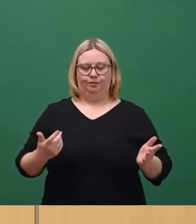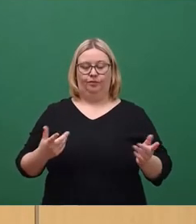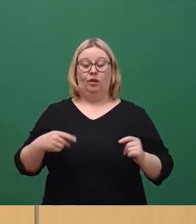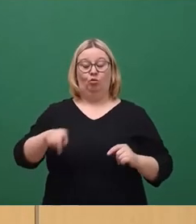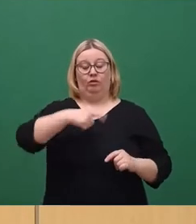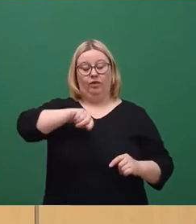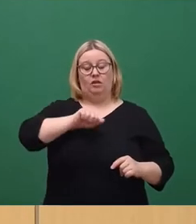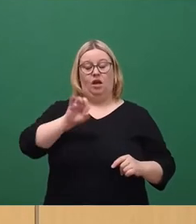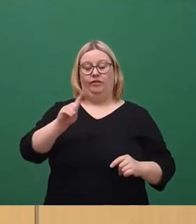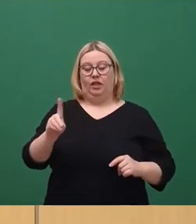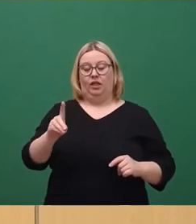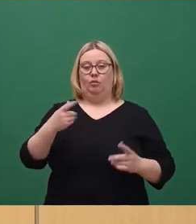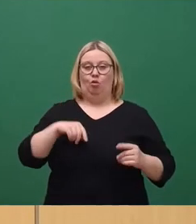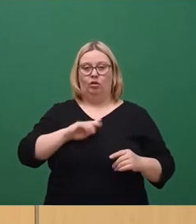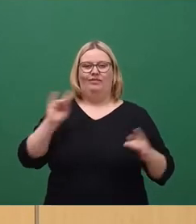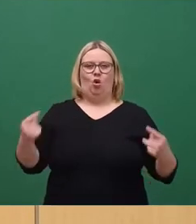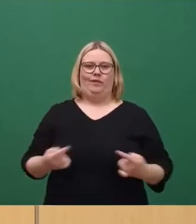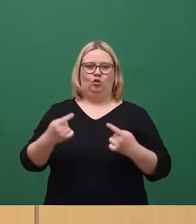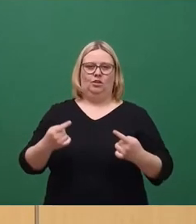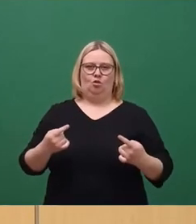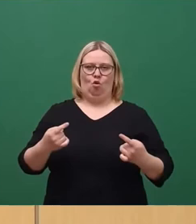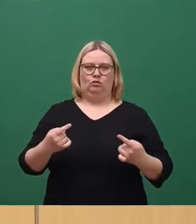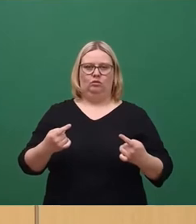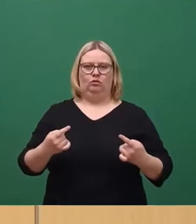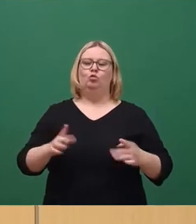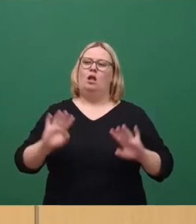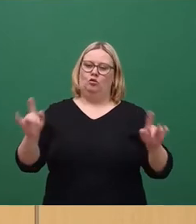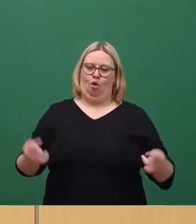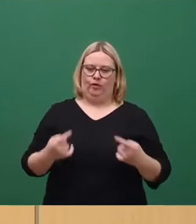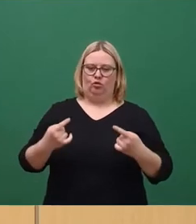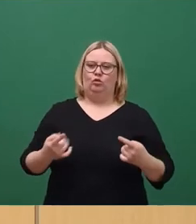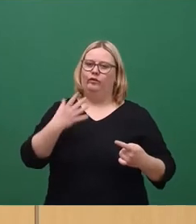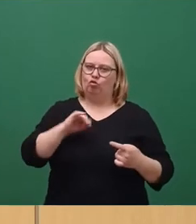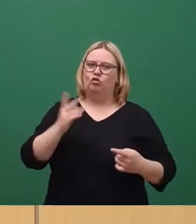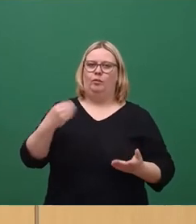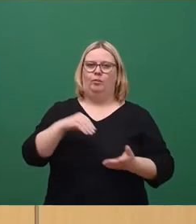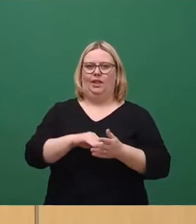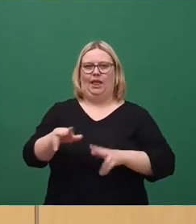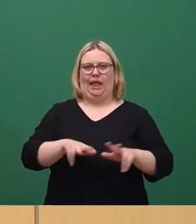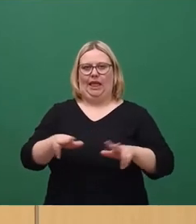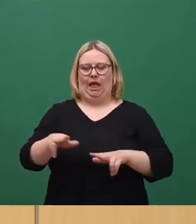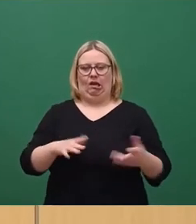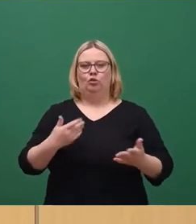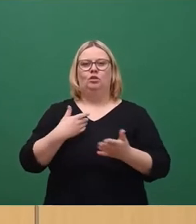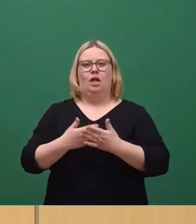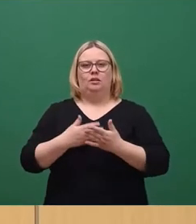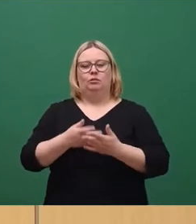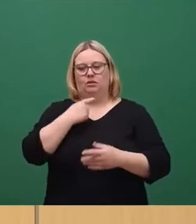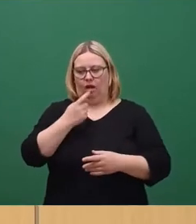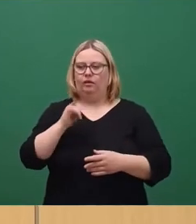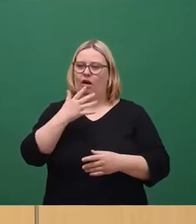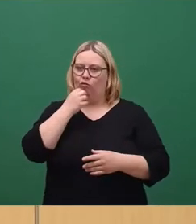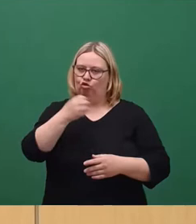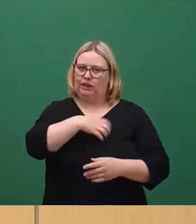sind natürlich in der Opposition und als Opposition will man natürlich auch mitregieren. Und deshalb sagen wir, ja, wir wollen Dresden